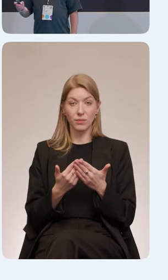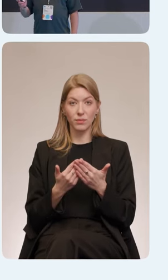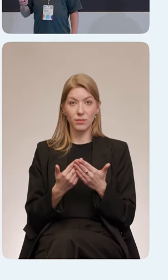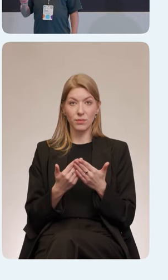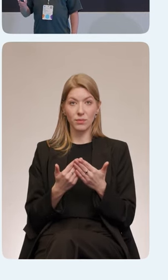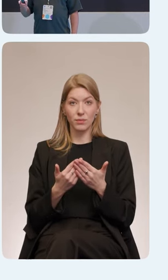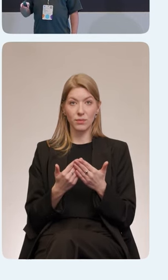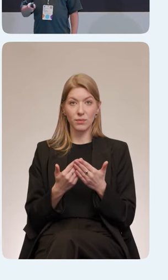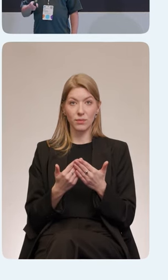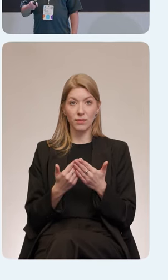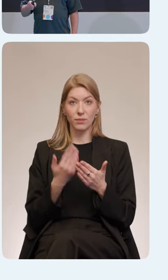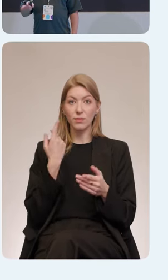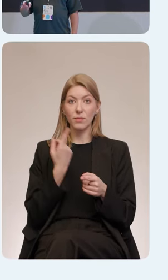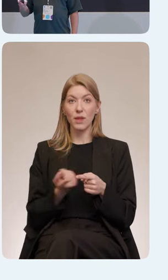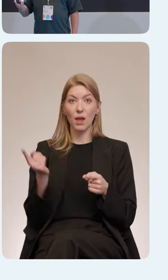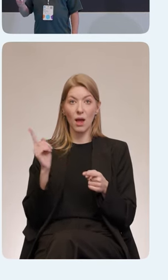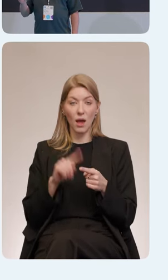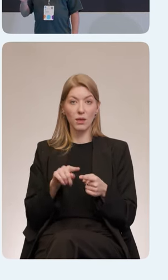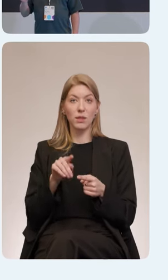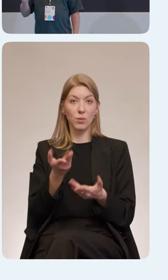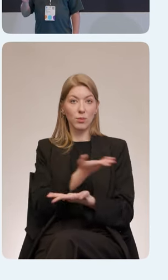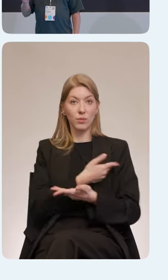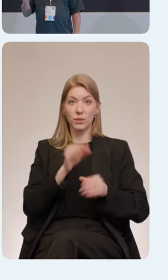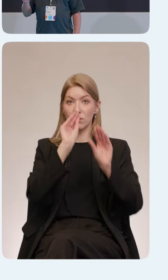Это, эту работу выполняли у нас